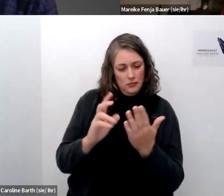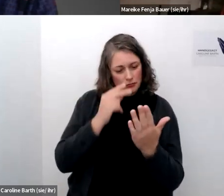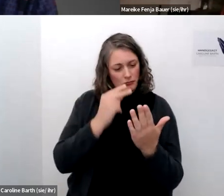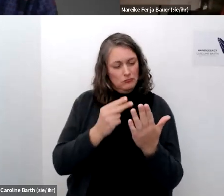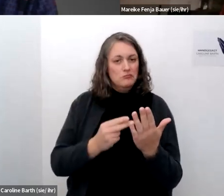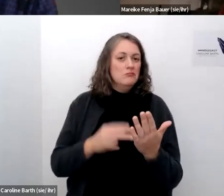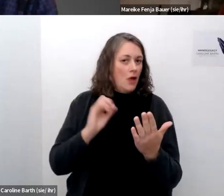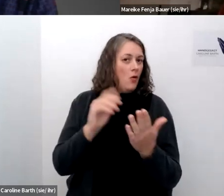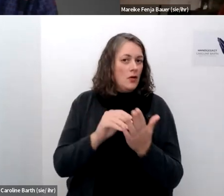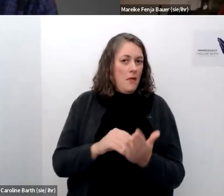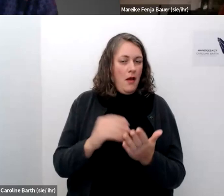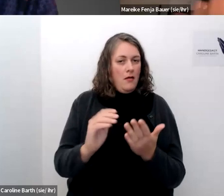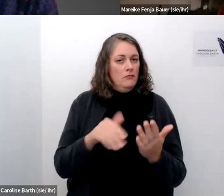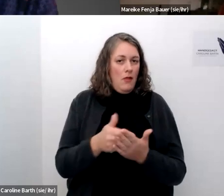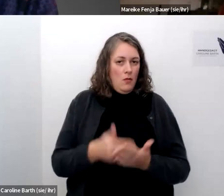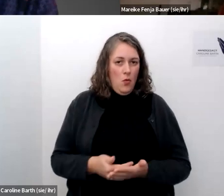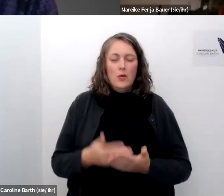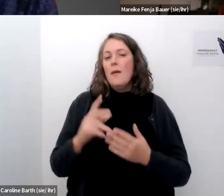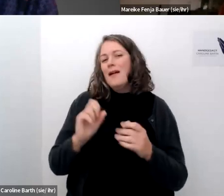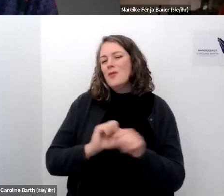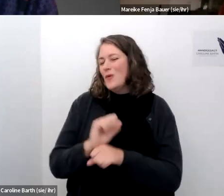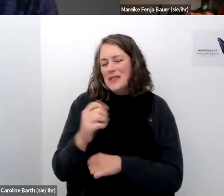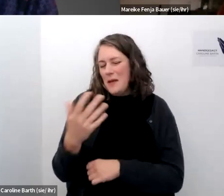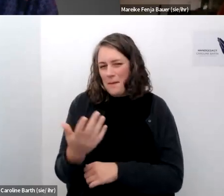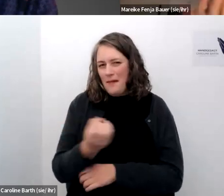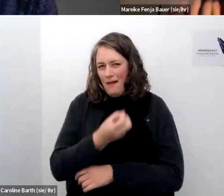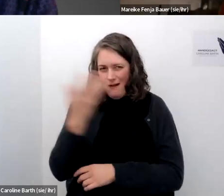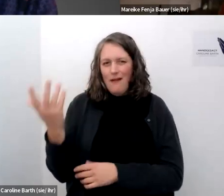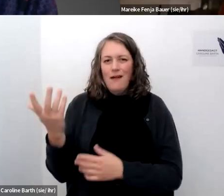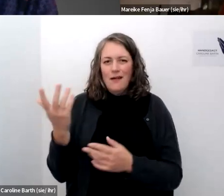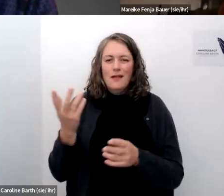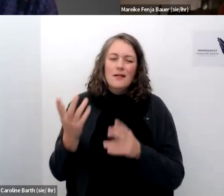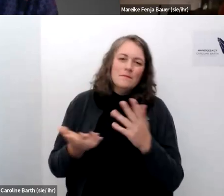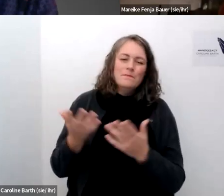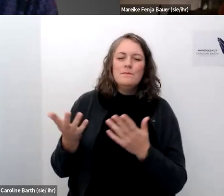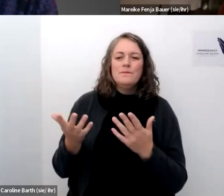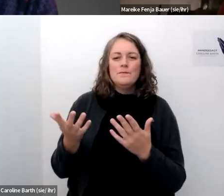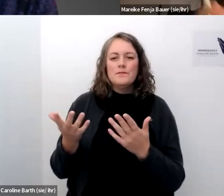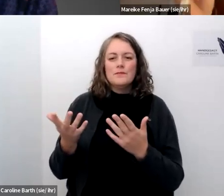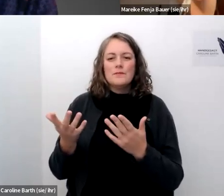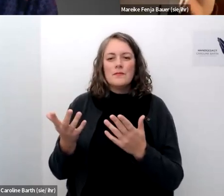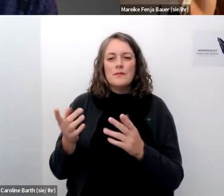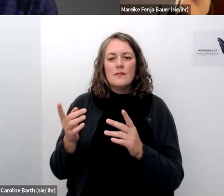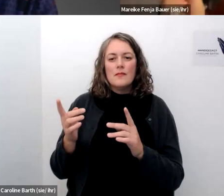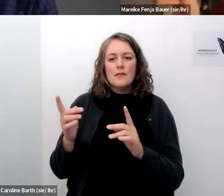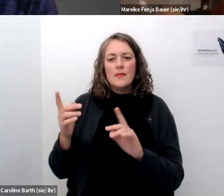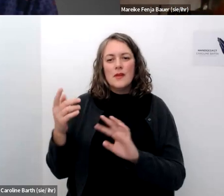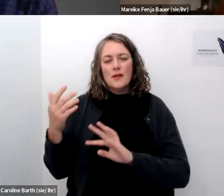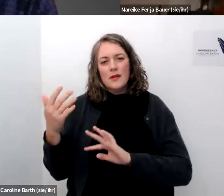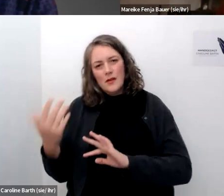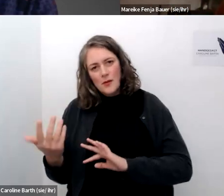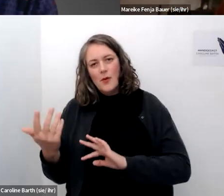so zutreffend ist gleichzeitig ist es natürlich so dass durch dieses ja erscheinen von vermeintlich